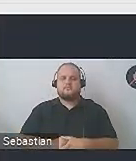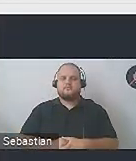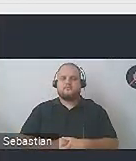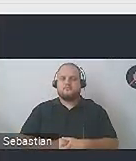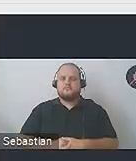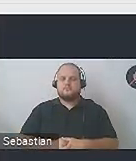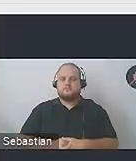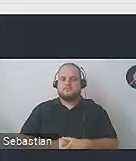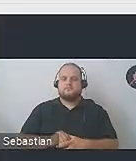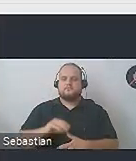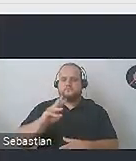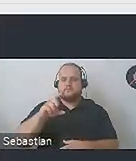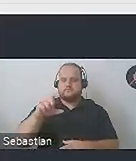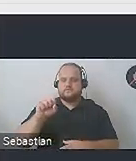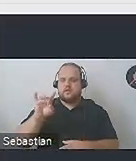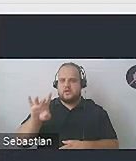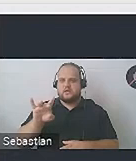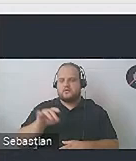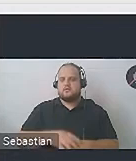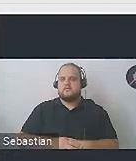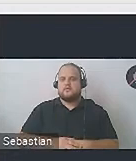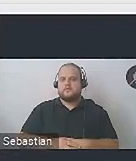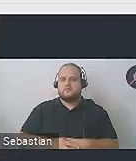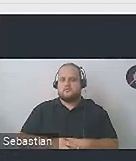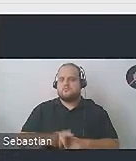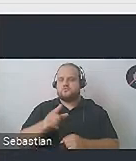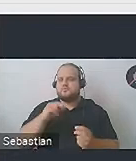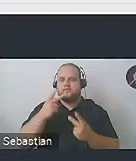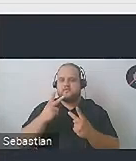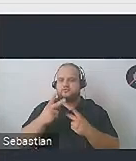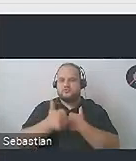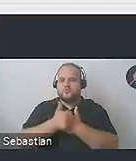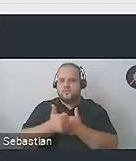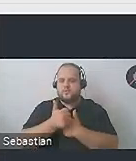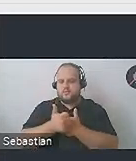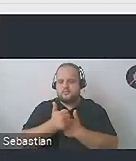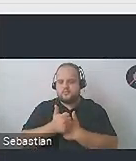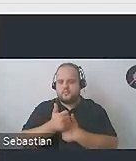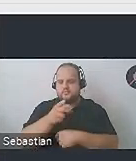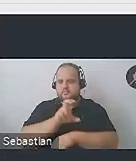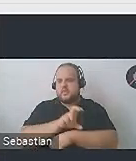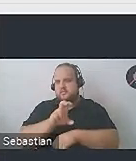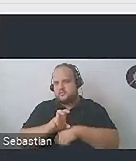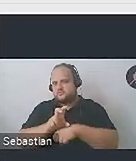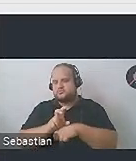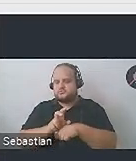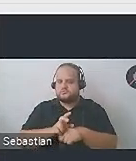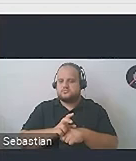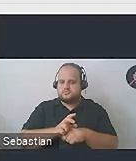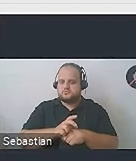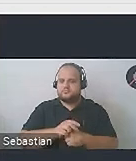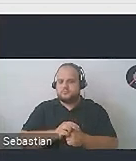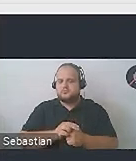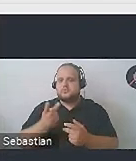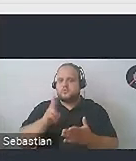ten WCAG 2.1 jest najważniejszym dokumentem takim technicznym już, który określa